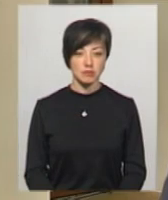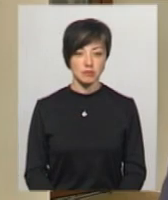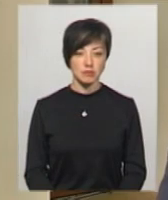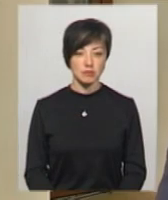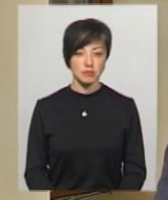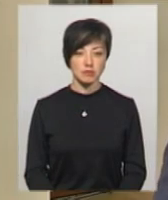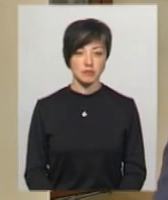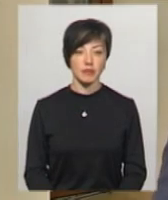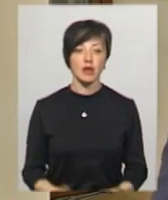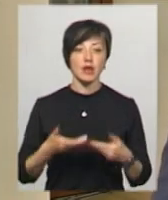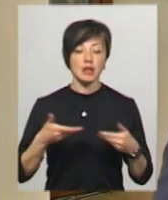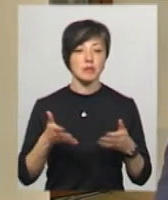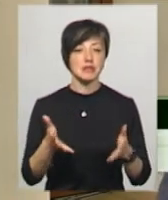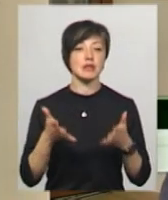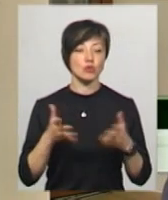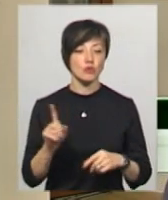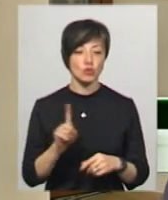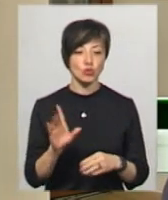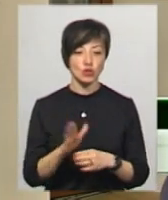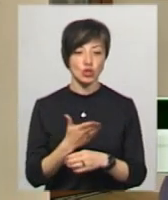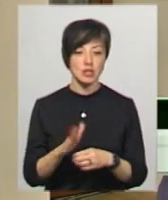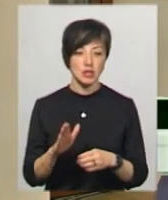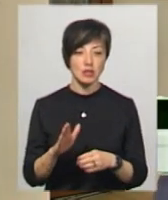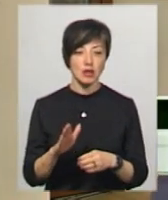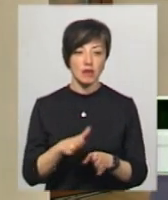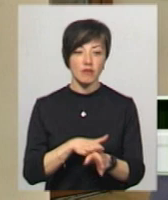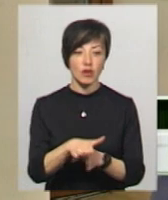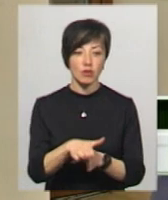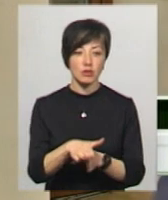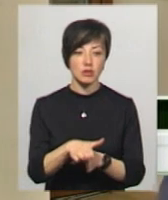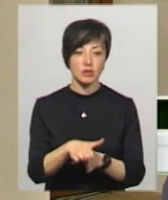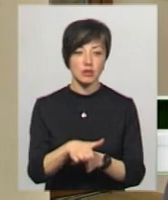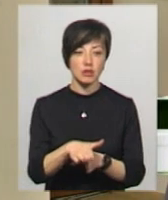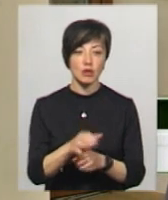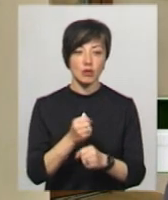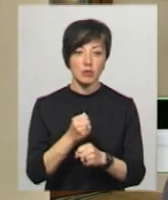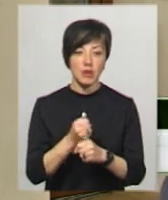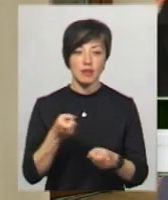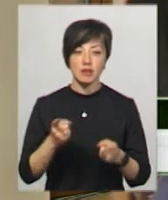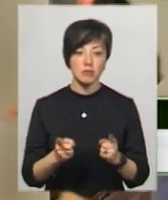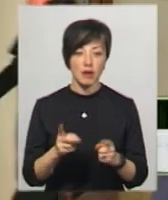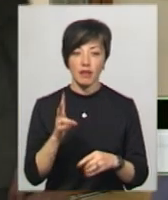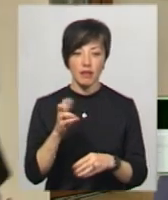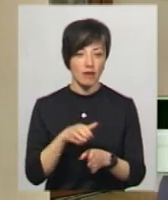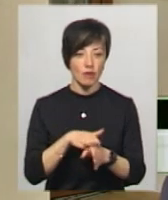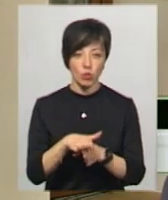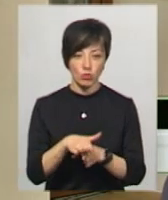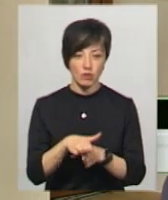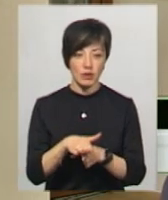Нам з'ясовано, що частина виконаних робіт насправді не виконувалась.